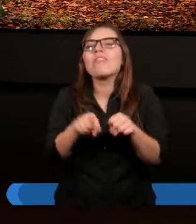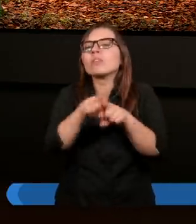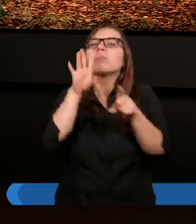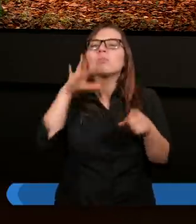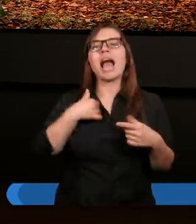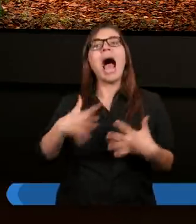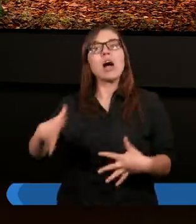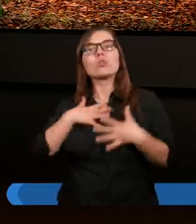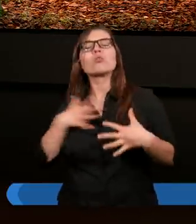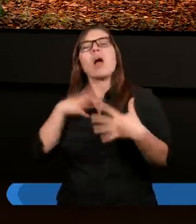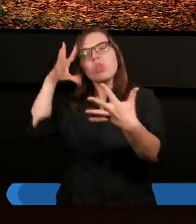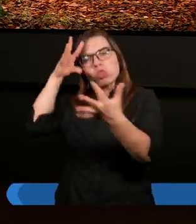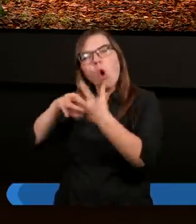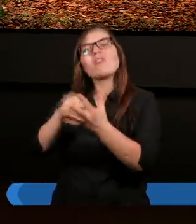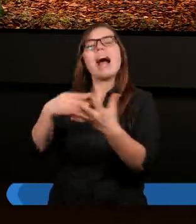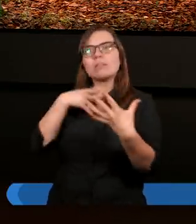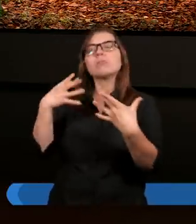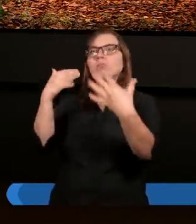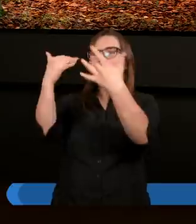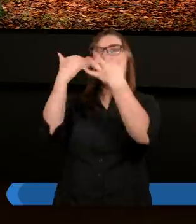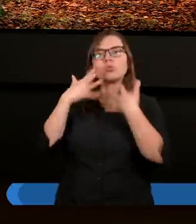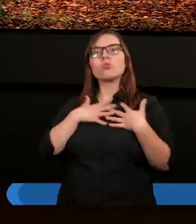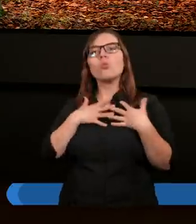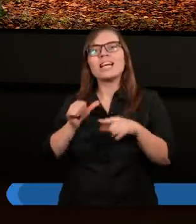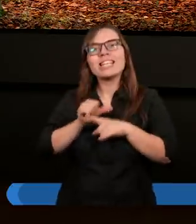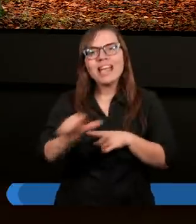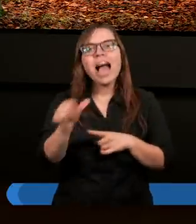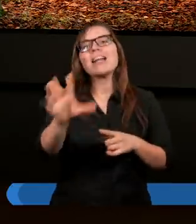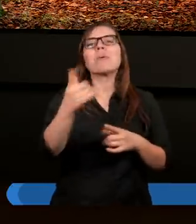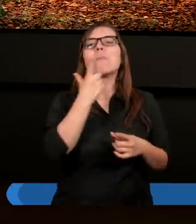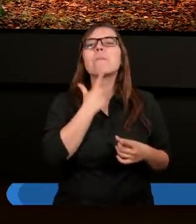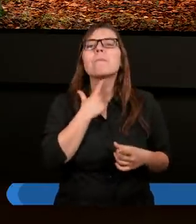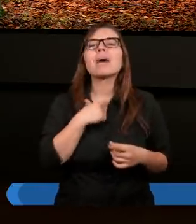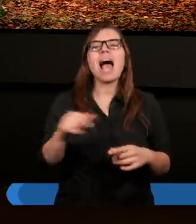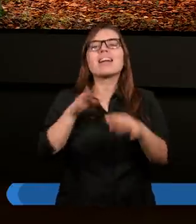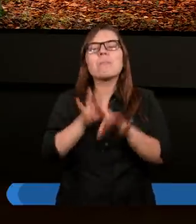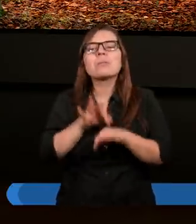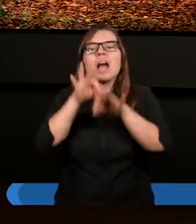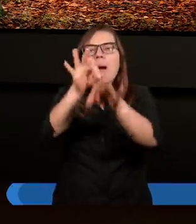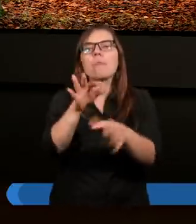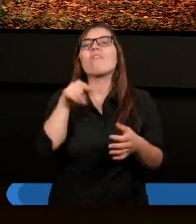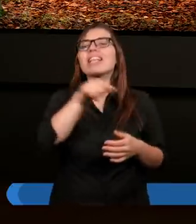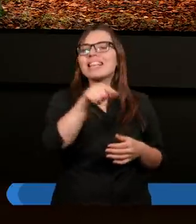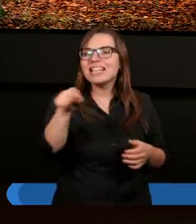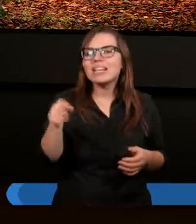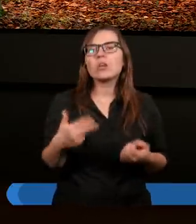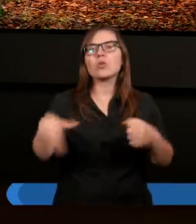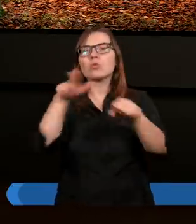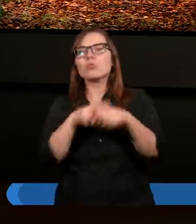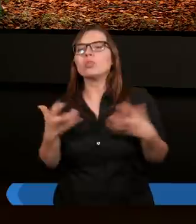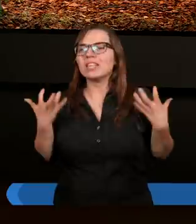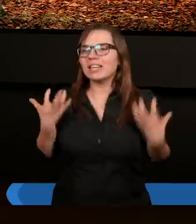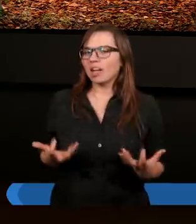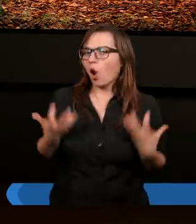doświadczenie, przez które Bóg pragnie przeprowadzić tych, którzy